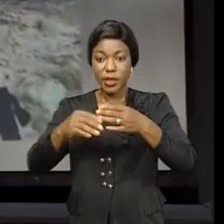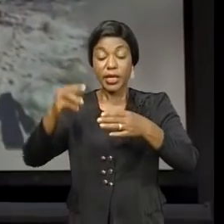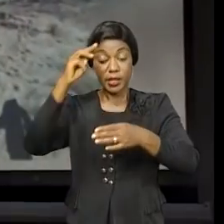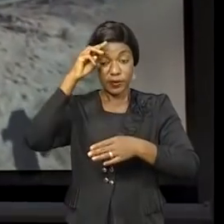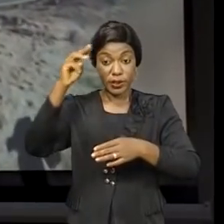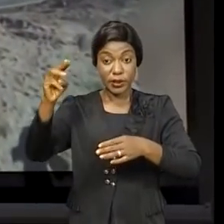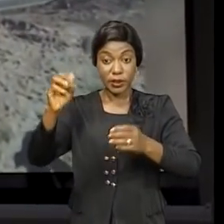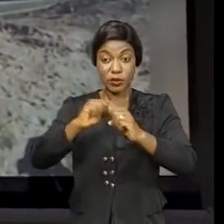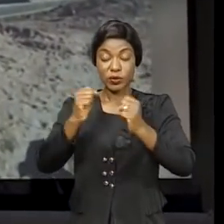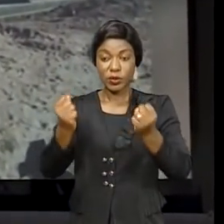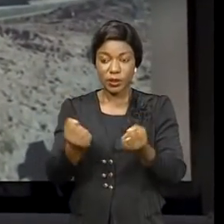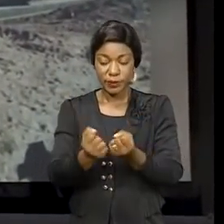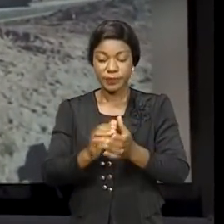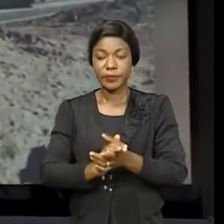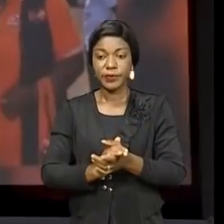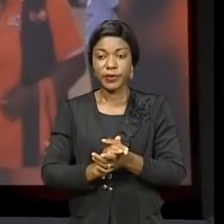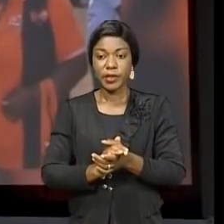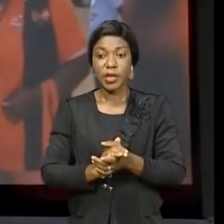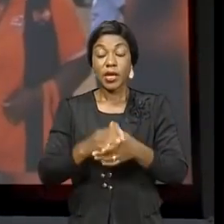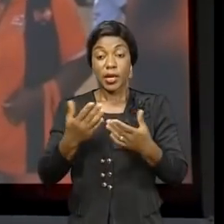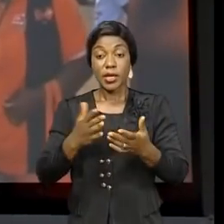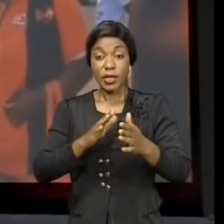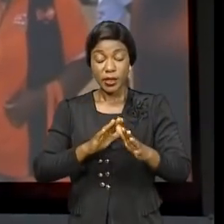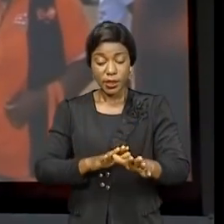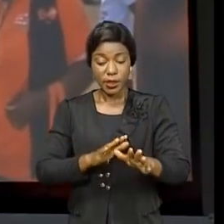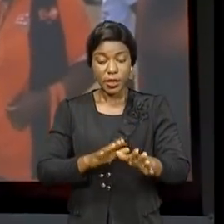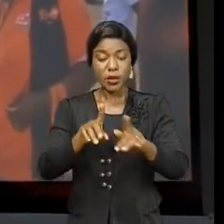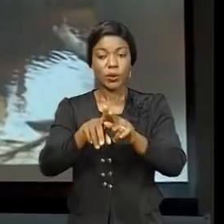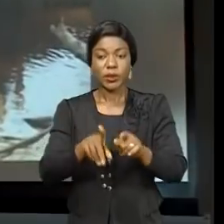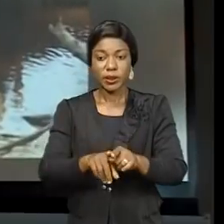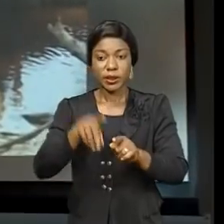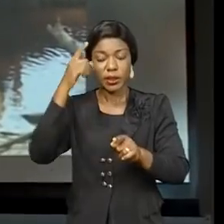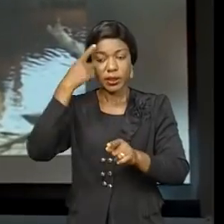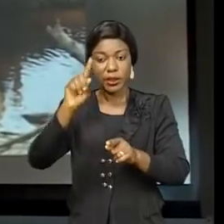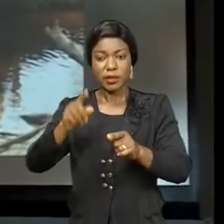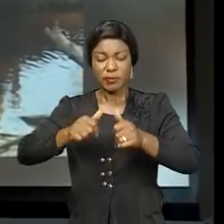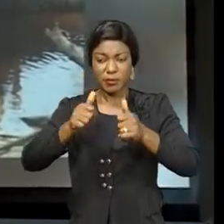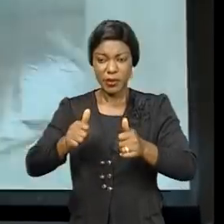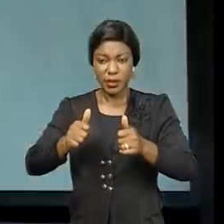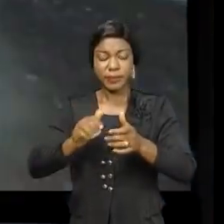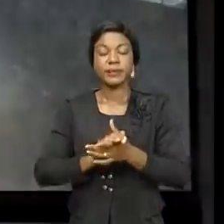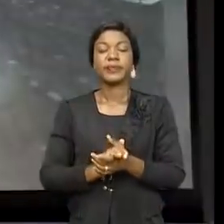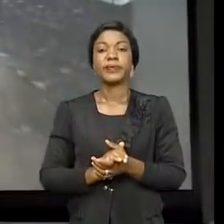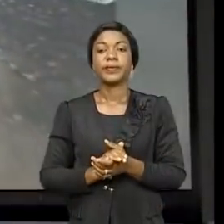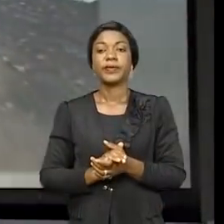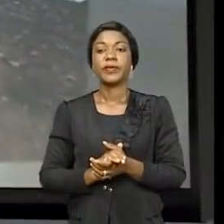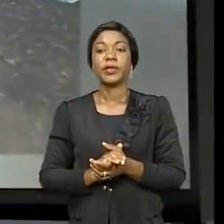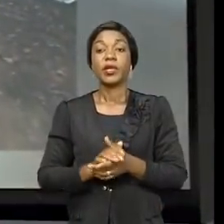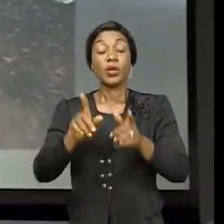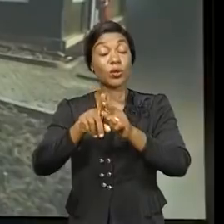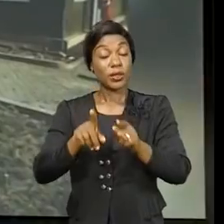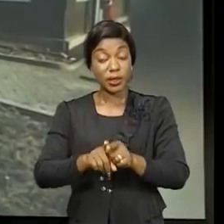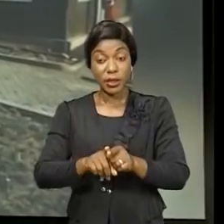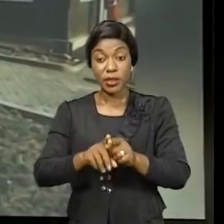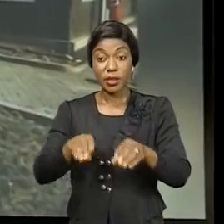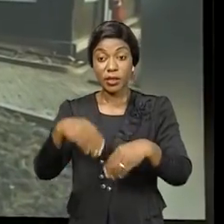rassemblées des communautés pour un idéal, la tente mutuelle et la cohésion provinciale aussi bien nationale. Ce qui lui a valu le prix